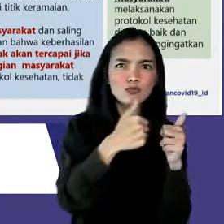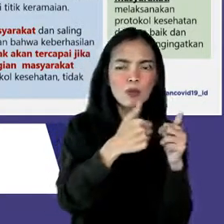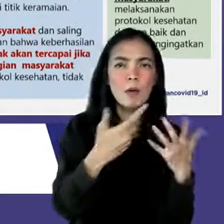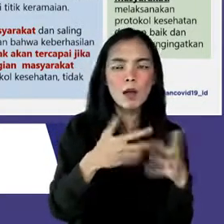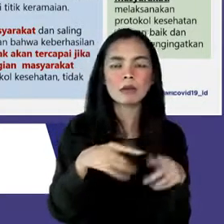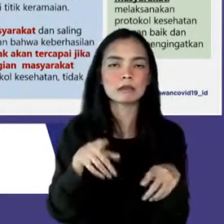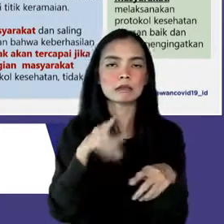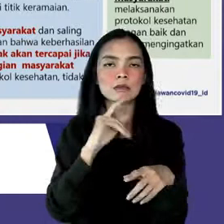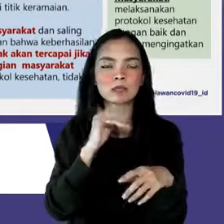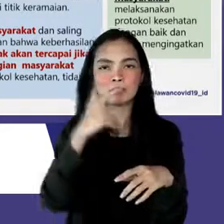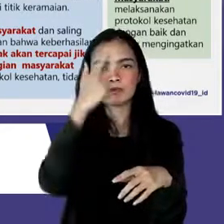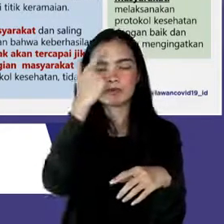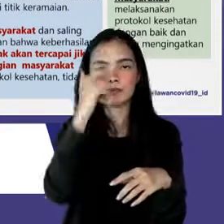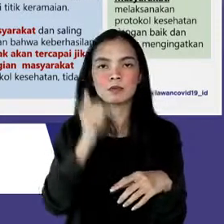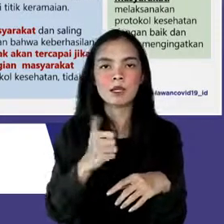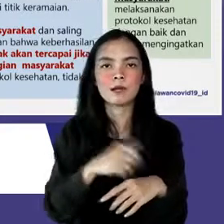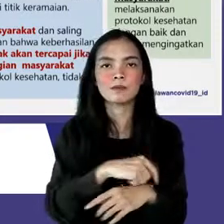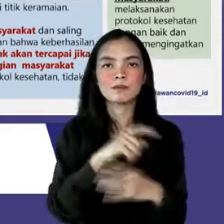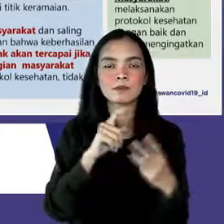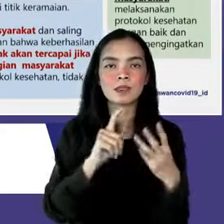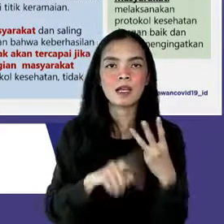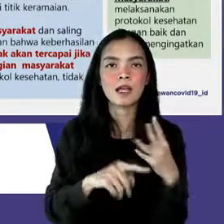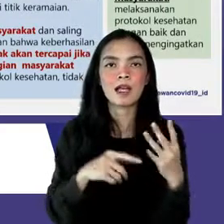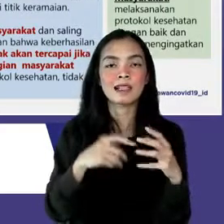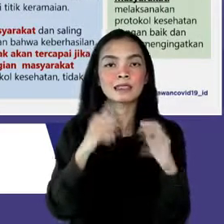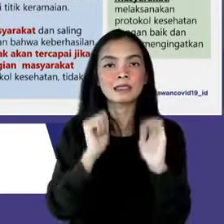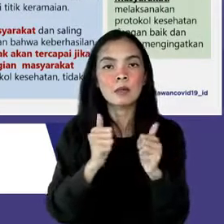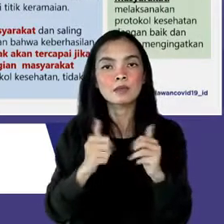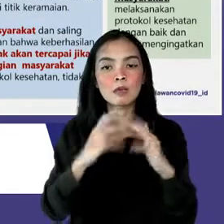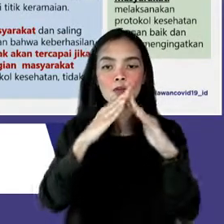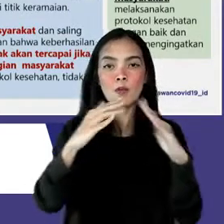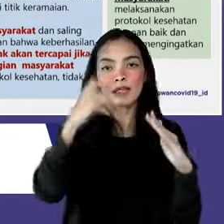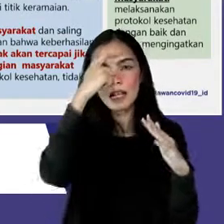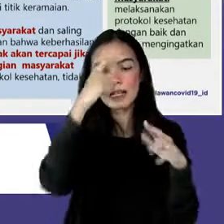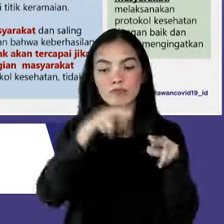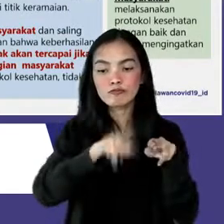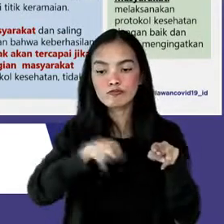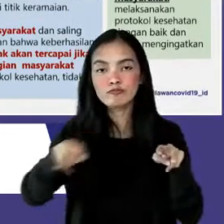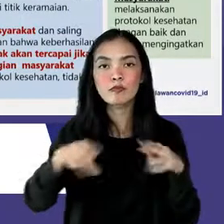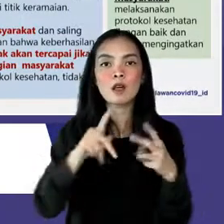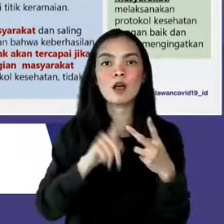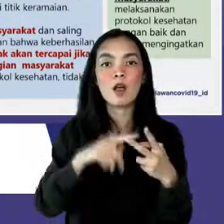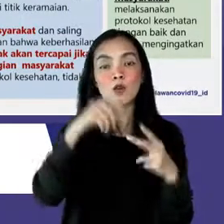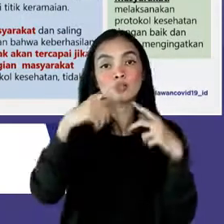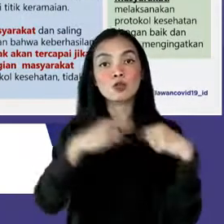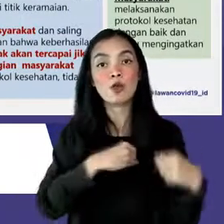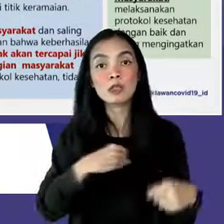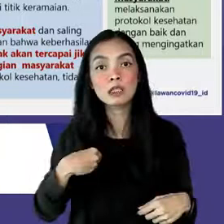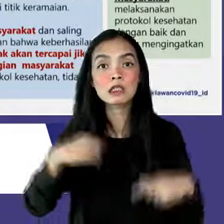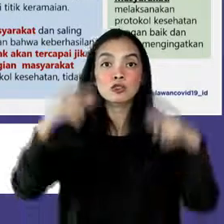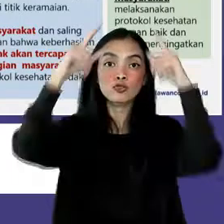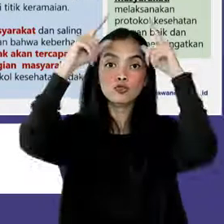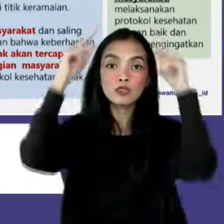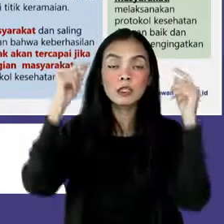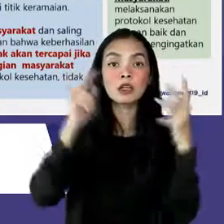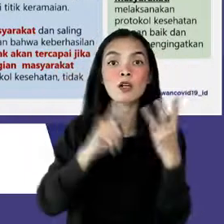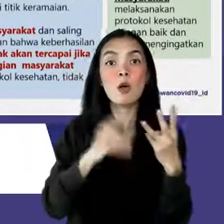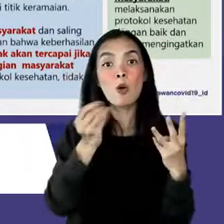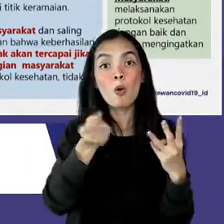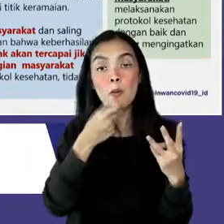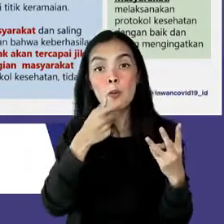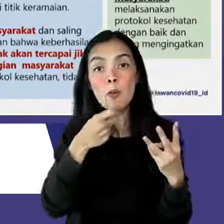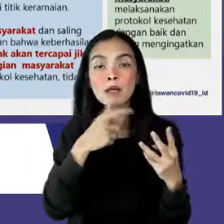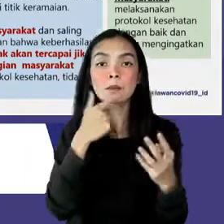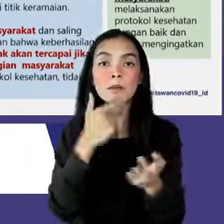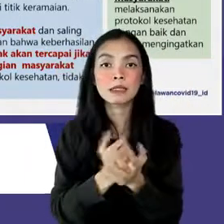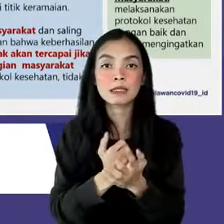sesuai proyeksi kasus. Tempat tidur, tenaga kesehatan, alat kesehatan, dan obat-obatan penting untuk